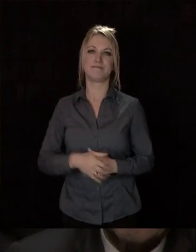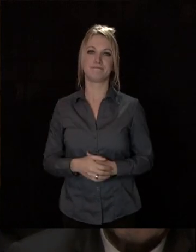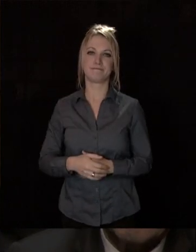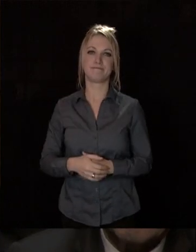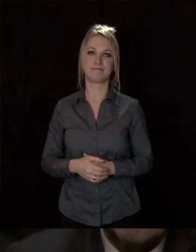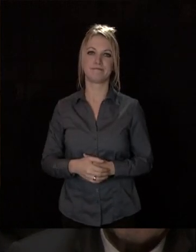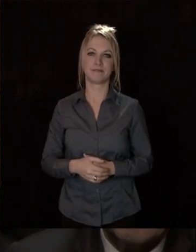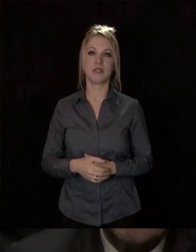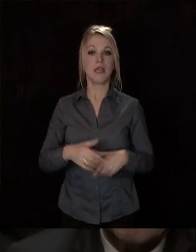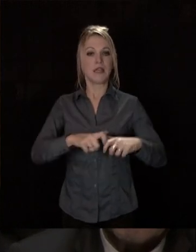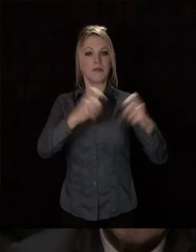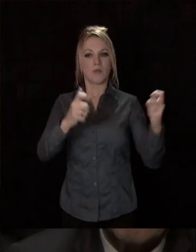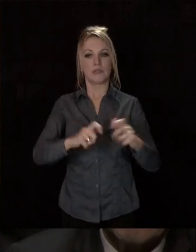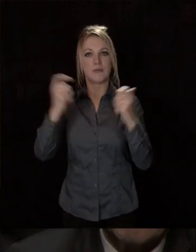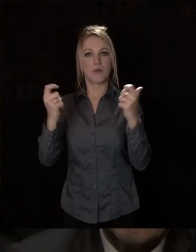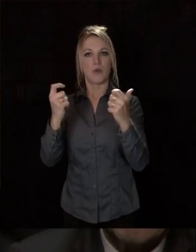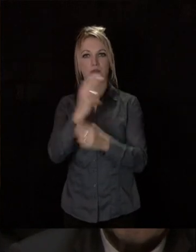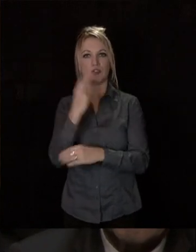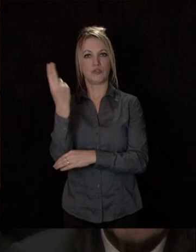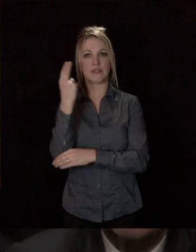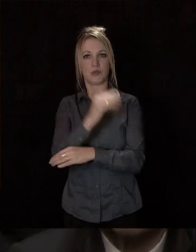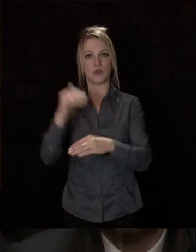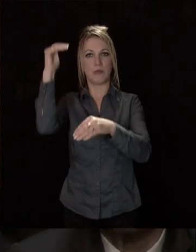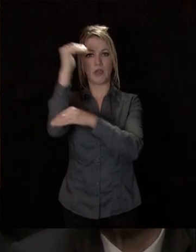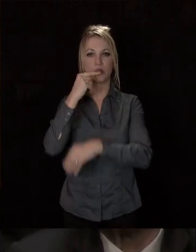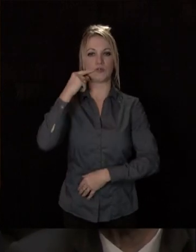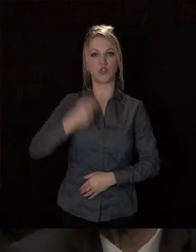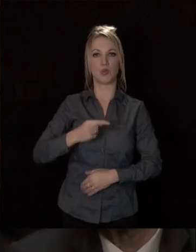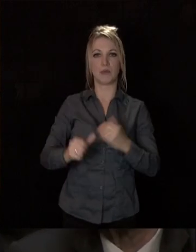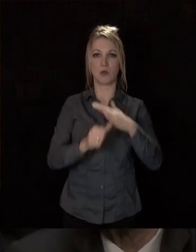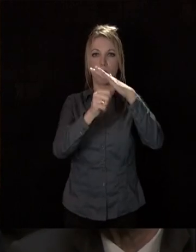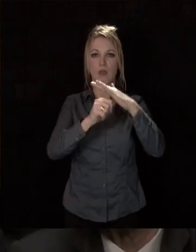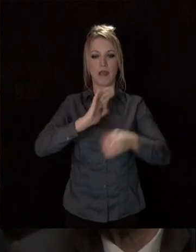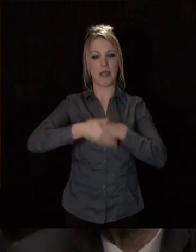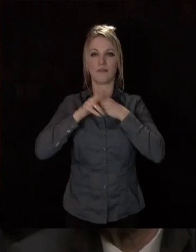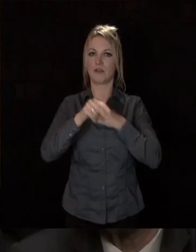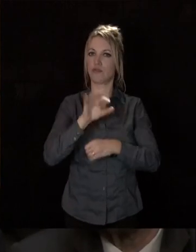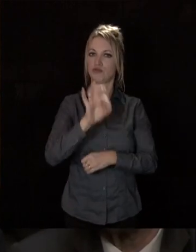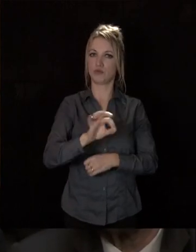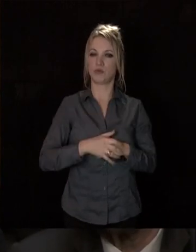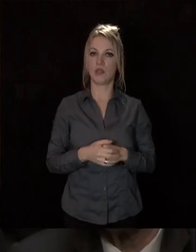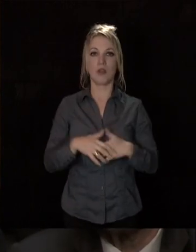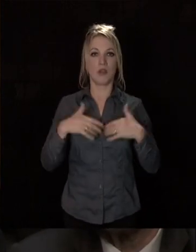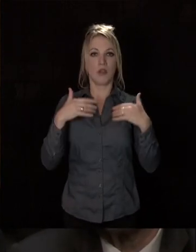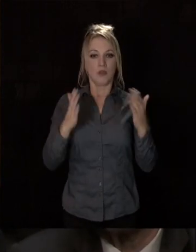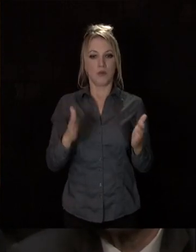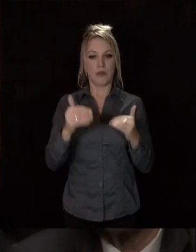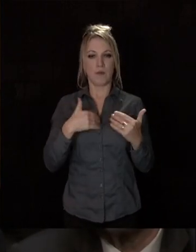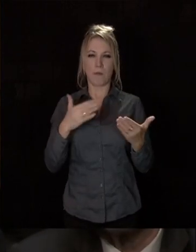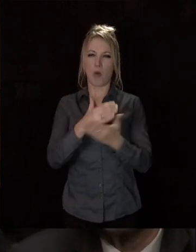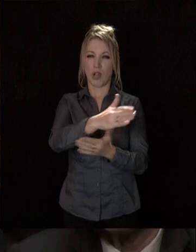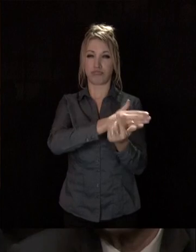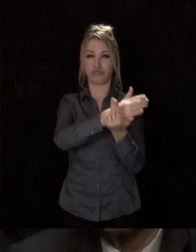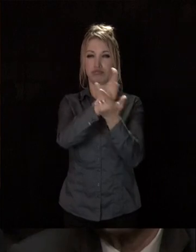Bonin. Les établissements d'enseignement supérieur de Dijon en Métropole ont notre soutien et nous avons en ce domaine de grands projets.